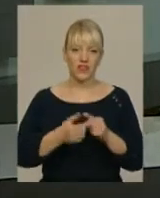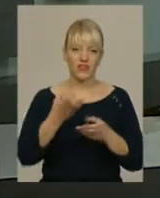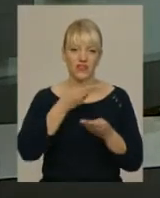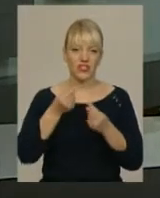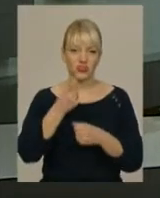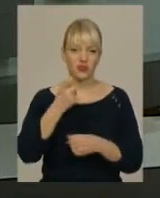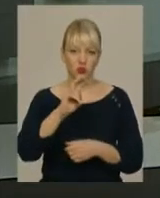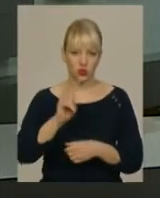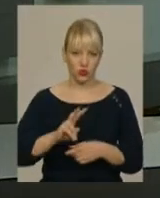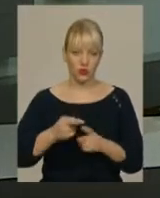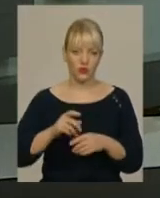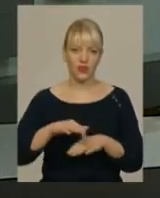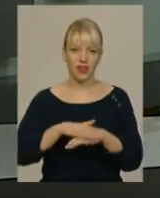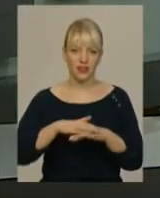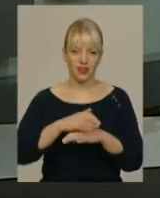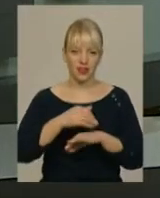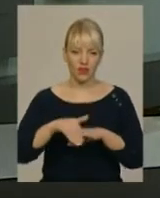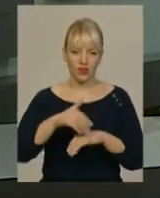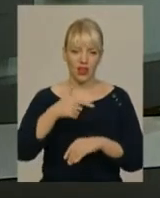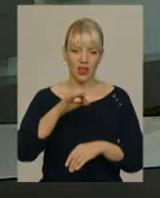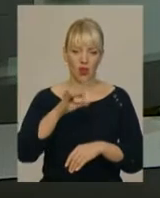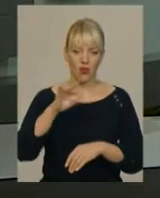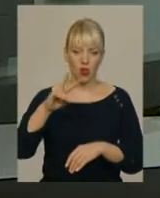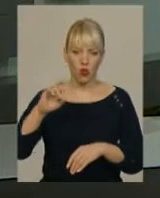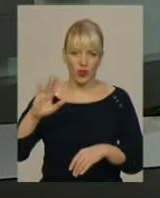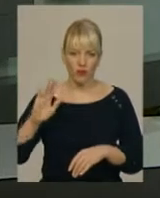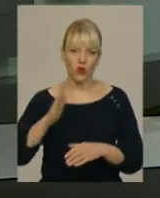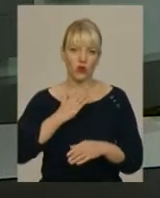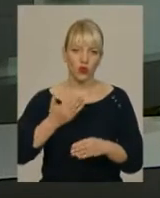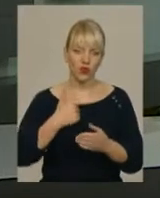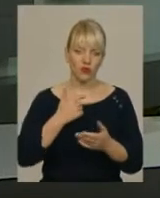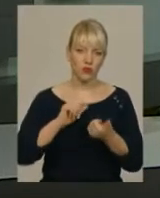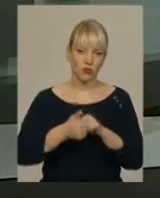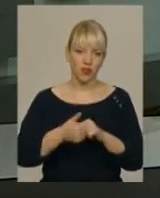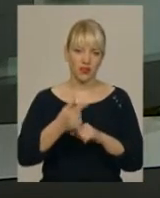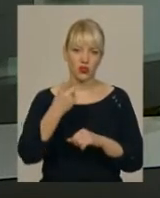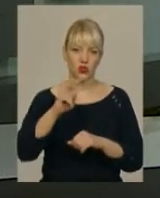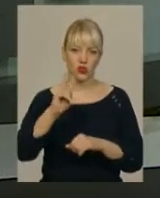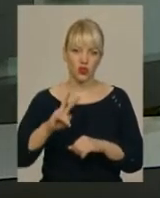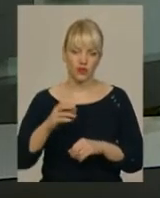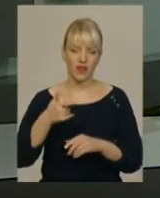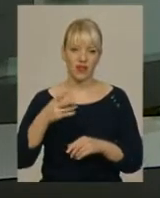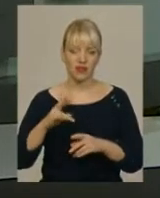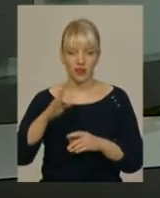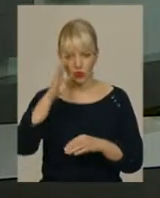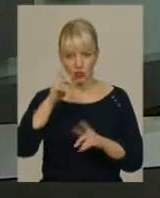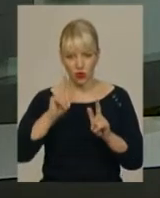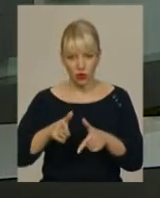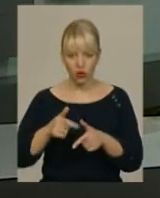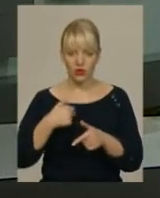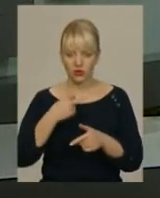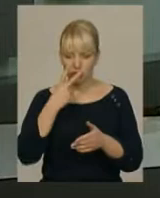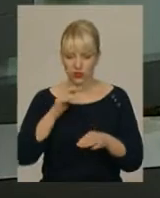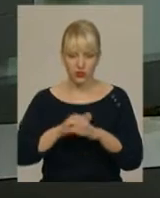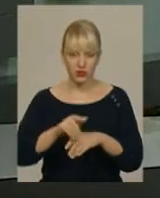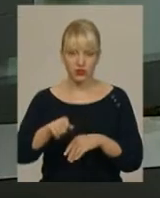На ринку на вулиці геологів він попрохав обміняти купюру на гривні. І чоловік, який погодився на обмін, помітив, що на купюрі не